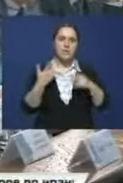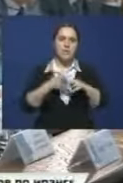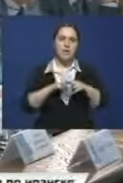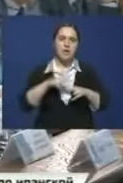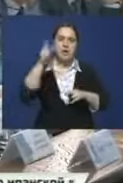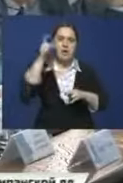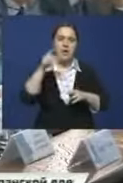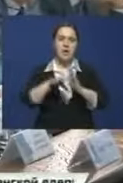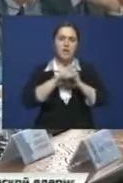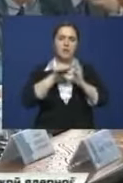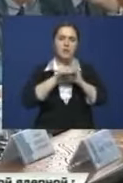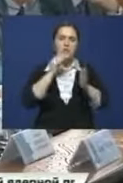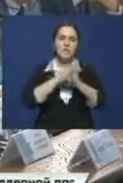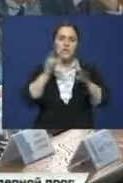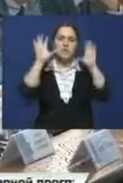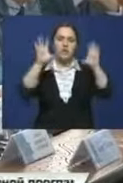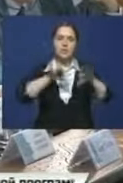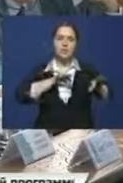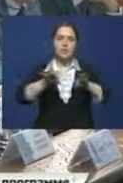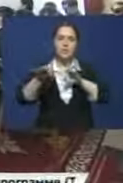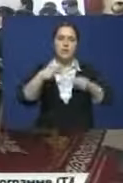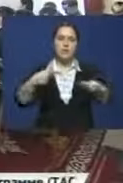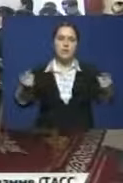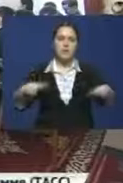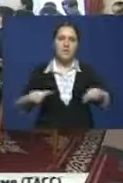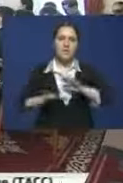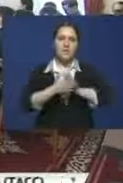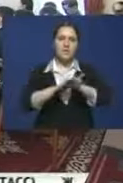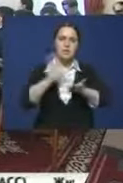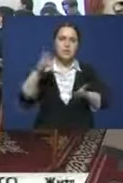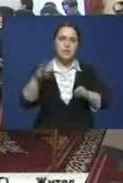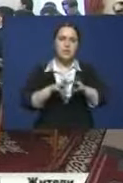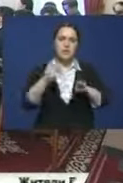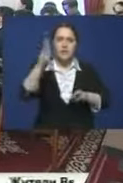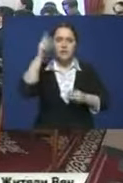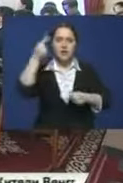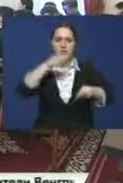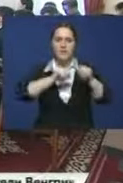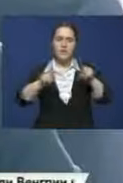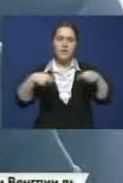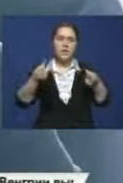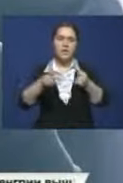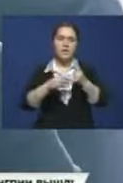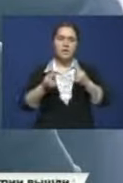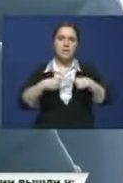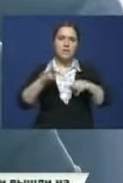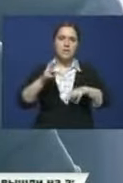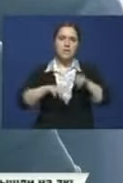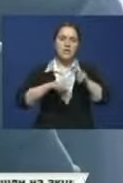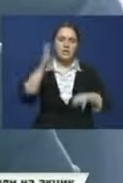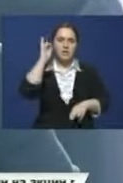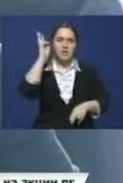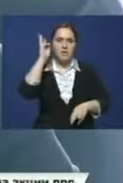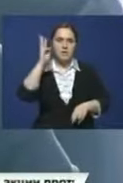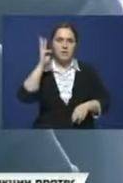Депутаты рассмотрели законопроект о ратификации соглашения между правительствами двух стран о взаимном предоставлении участков для строительства ДИП